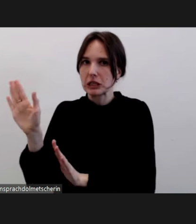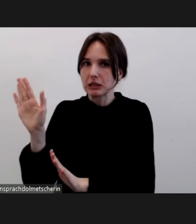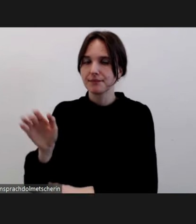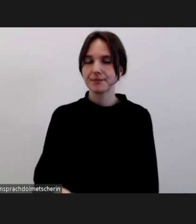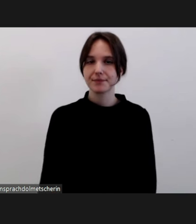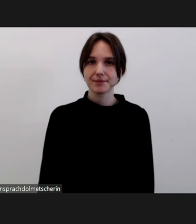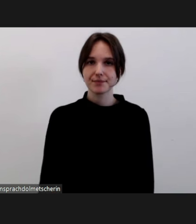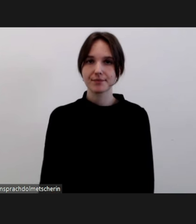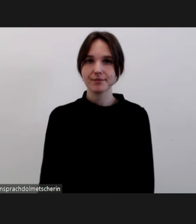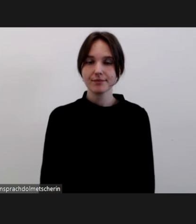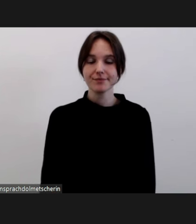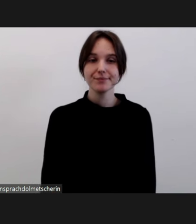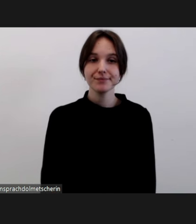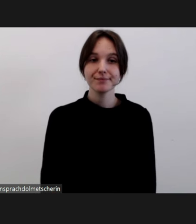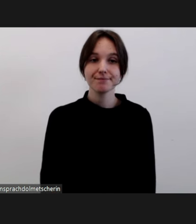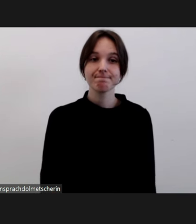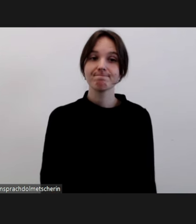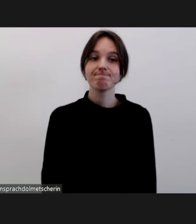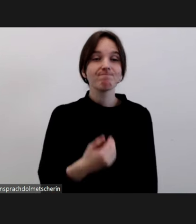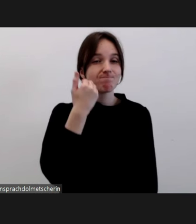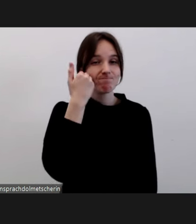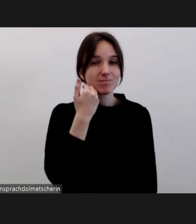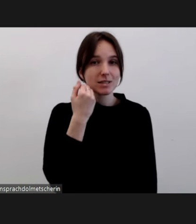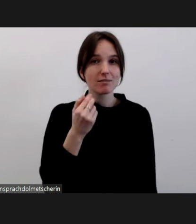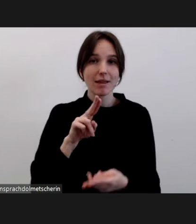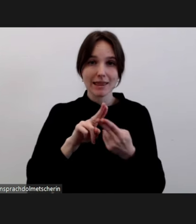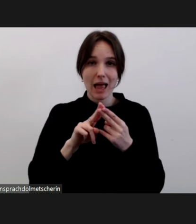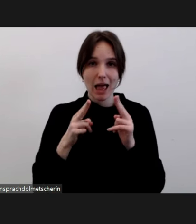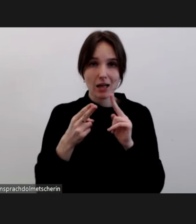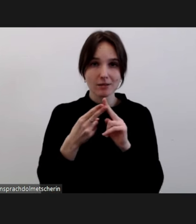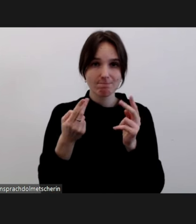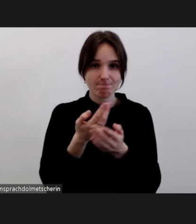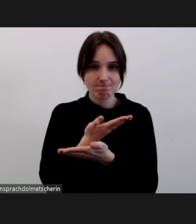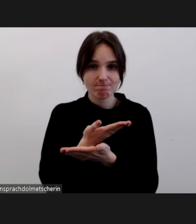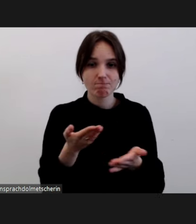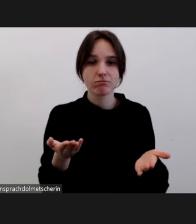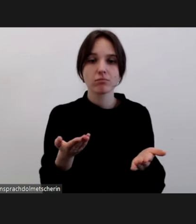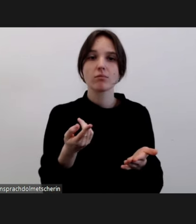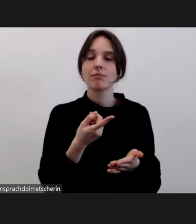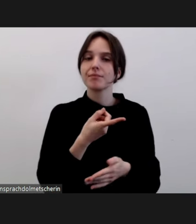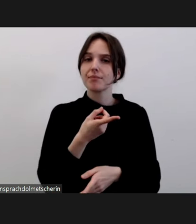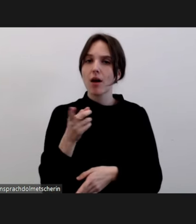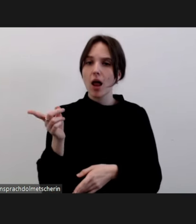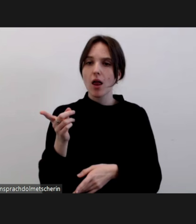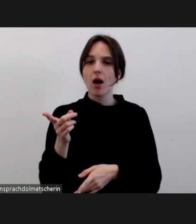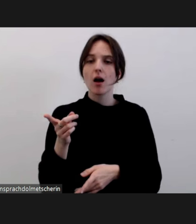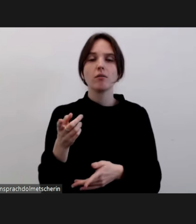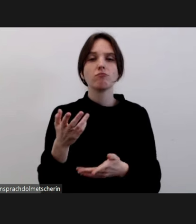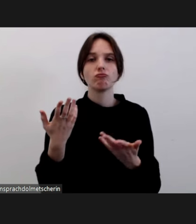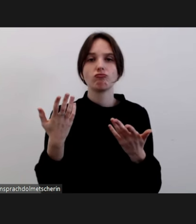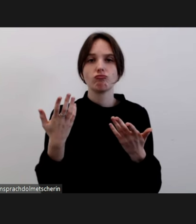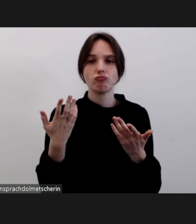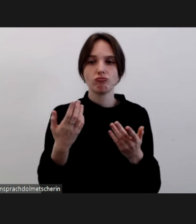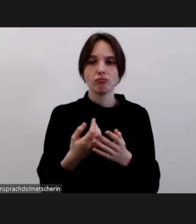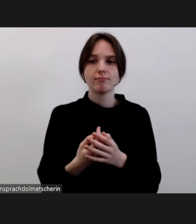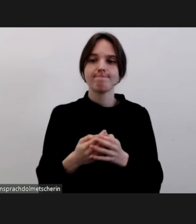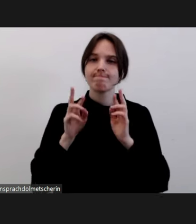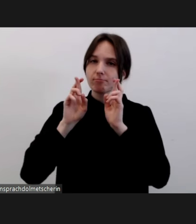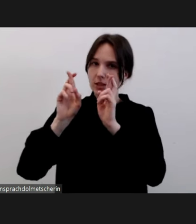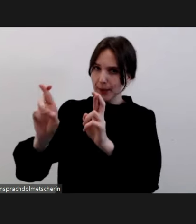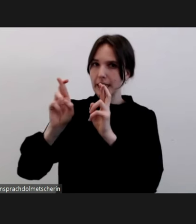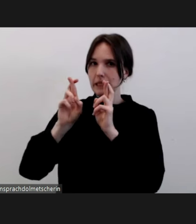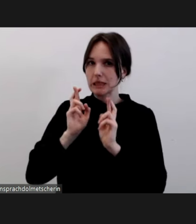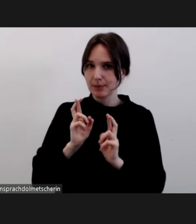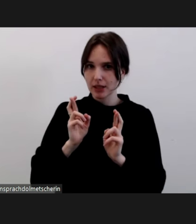und auch darum bitten, dass alle Teilnehmenden bei Wortbeiträgen oder auch im Chat beziehungsweise im Fragen- und Antwort-Tool respektvoll